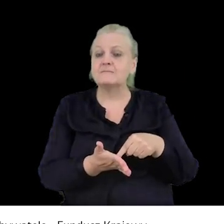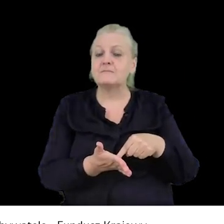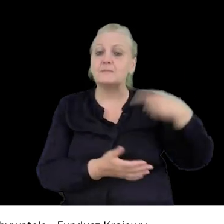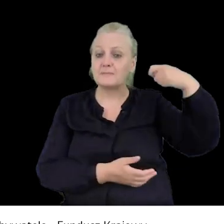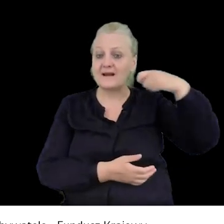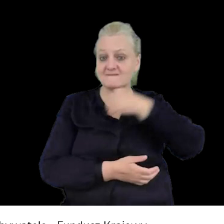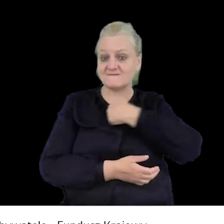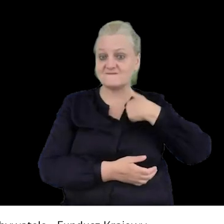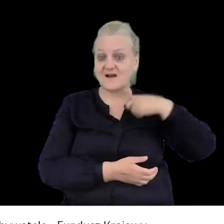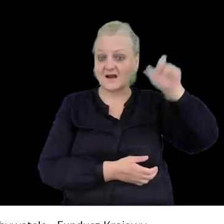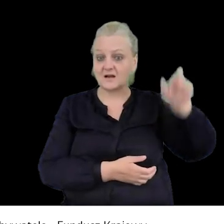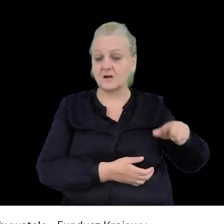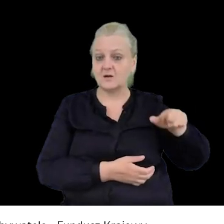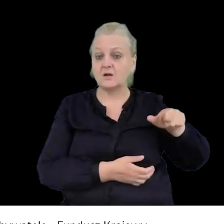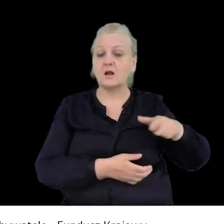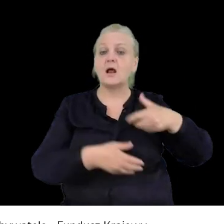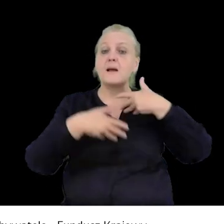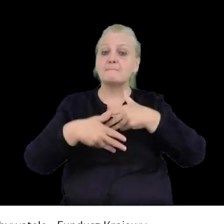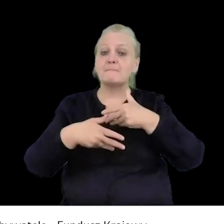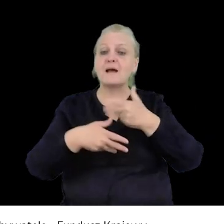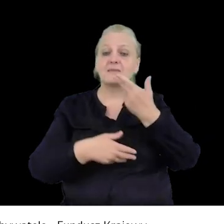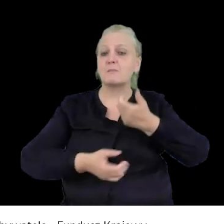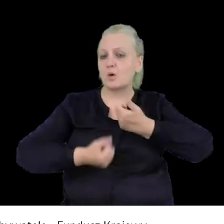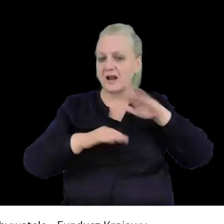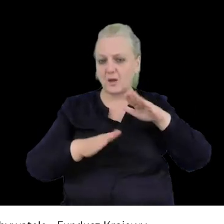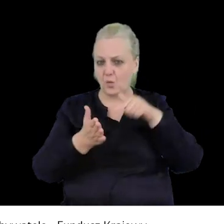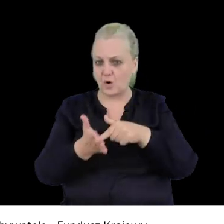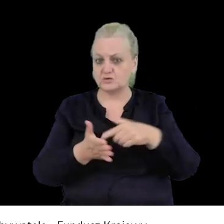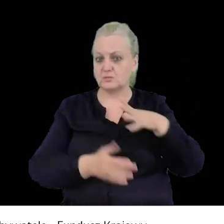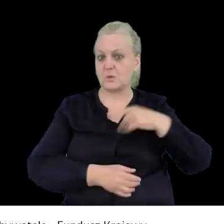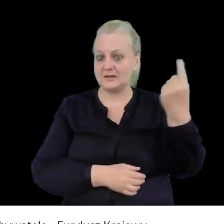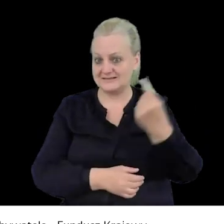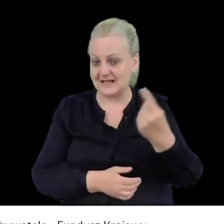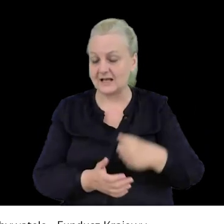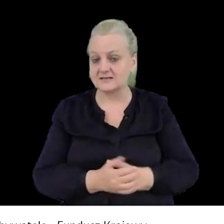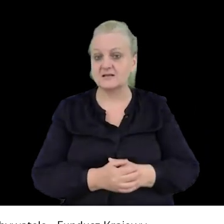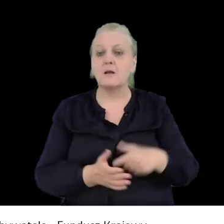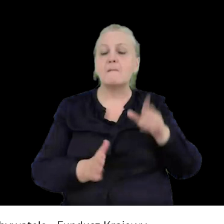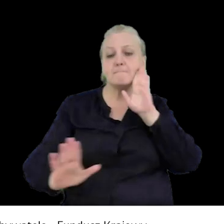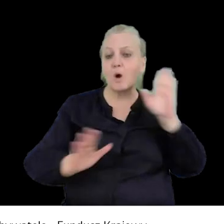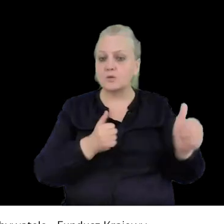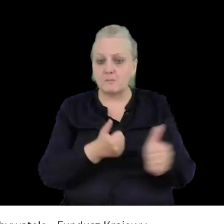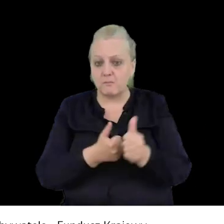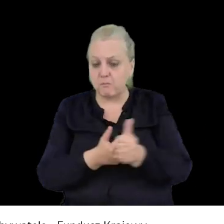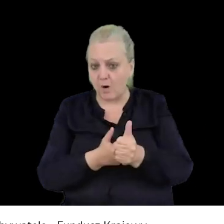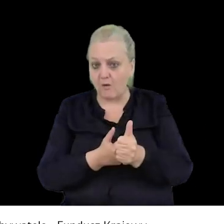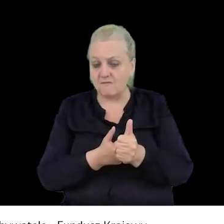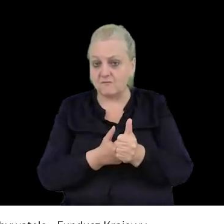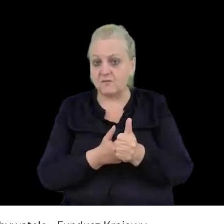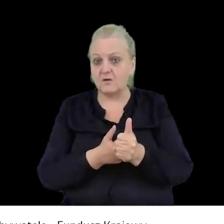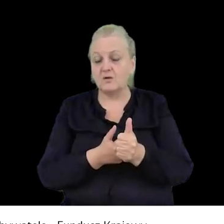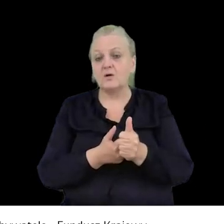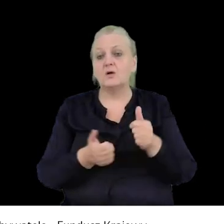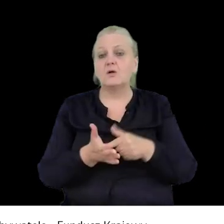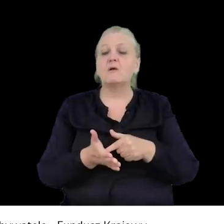Warszawy marsz niepodległości. Właśnie z tym podobnym argumentem, tylko to wraz zanim nie w przypadku kontrystu